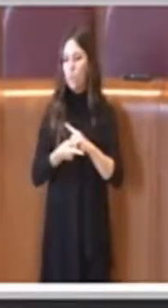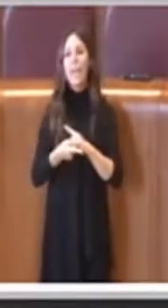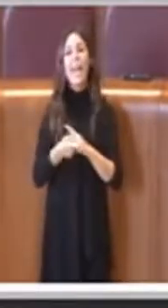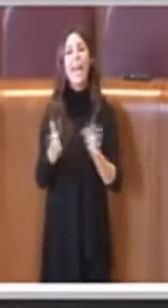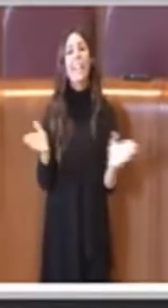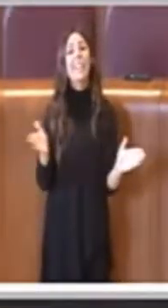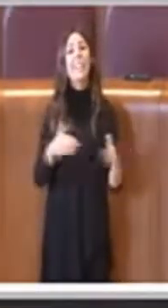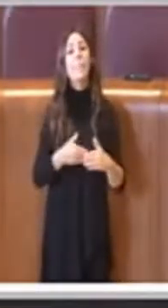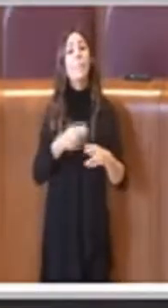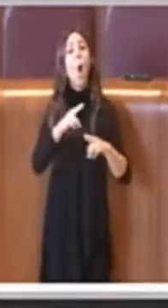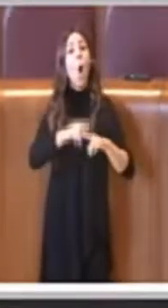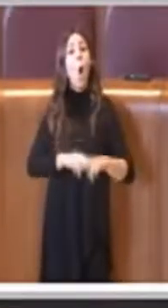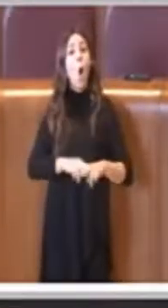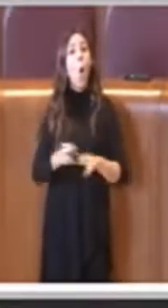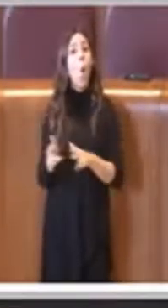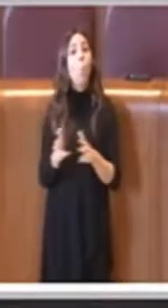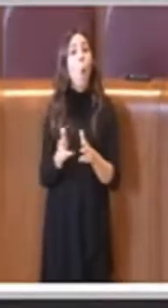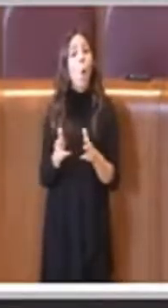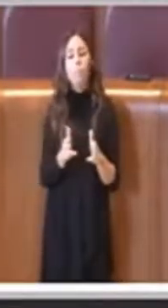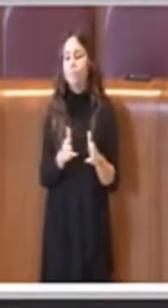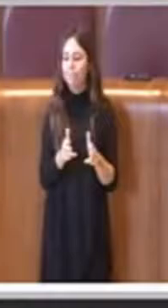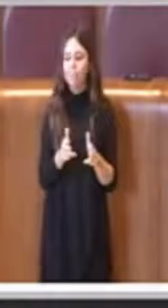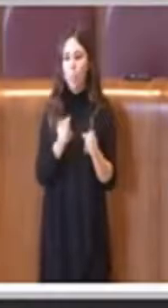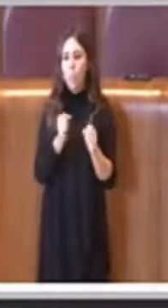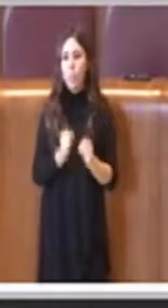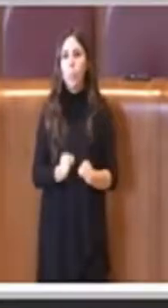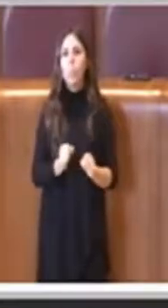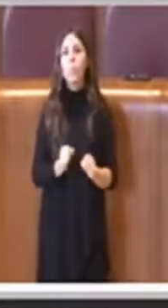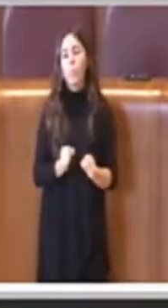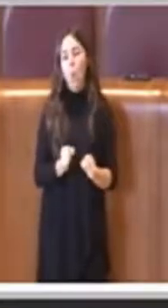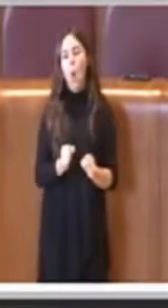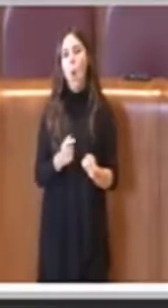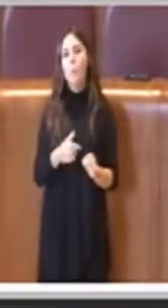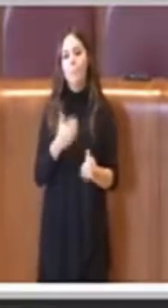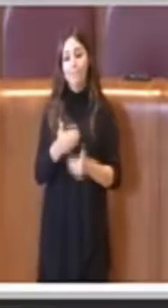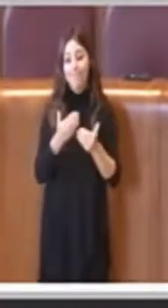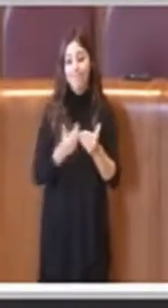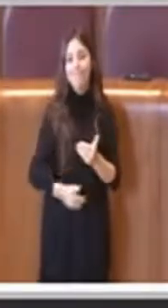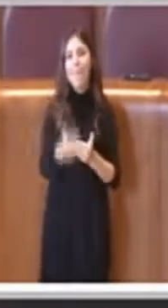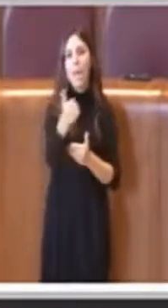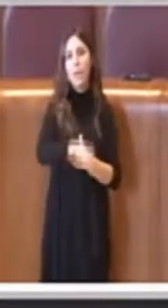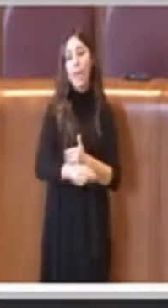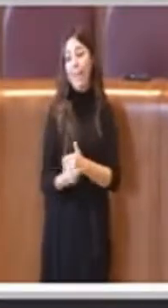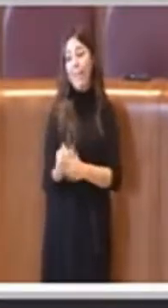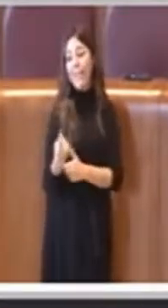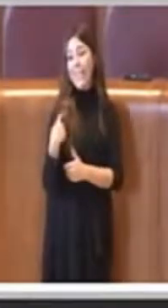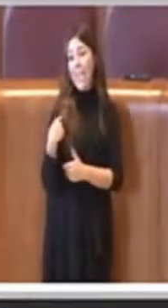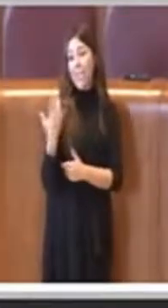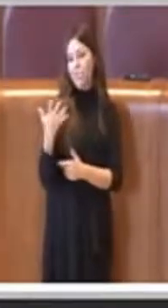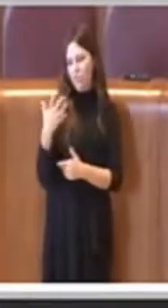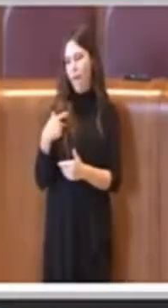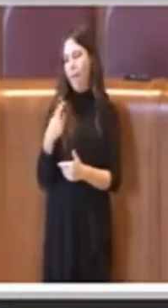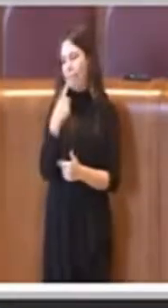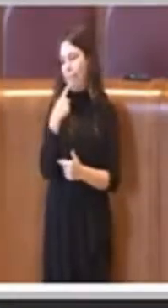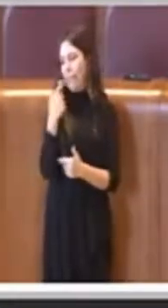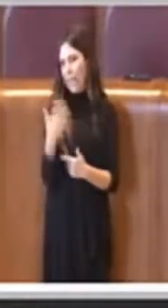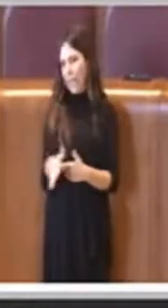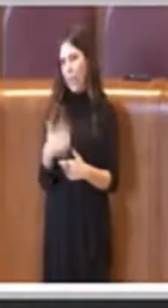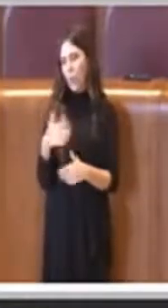procedere con appunto la bucciatura, perché ieri si faceva riferimento più volte